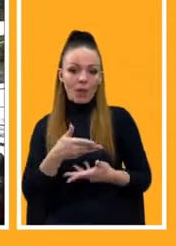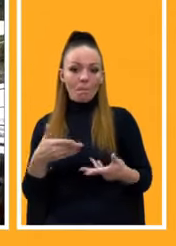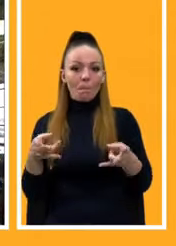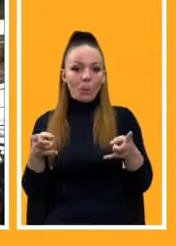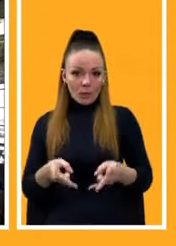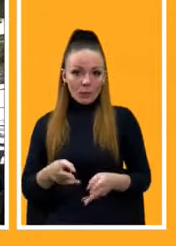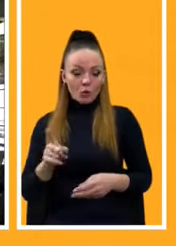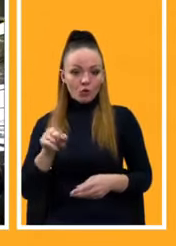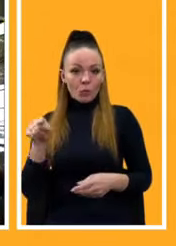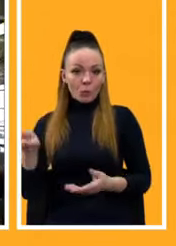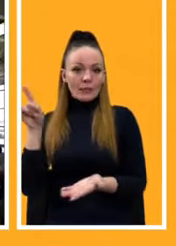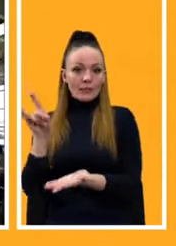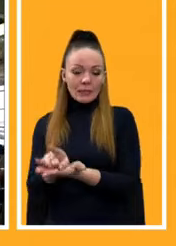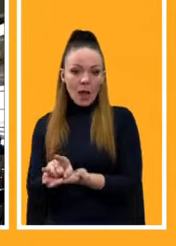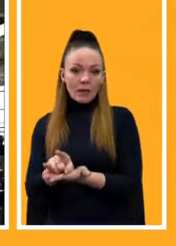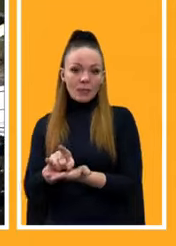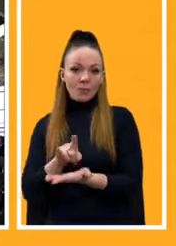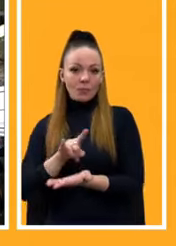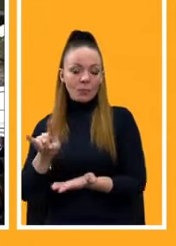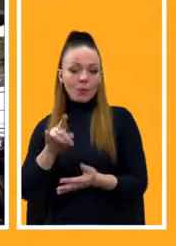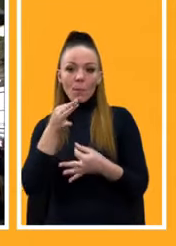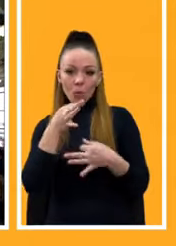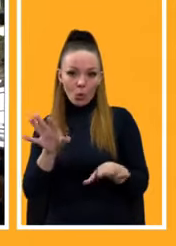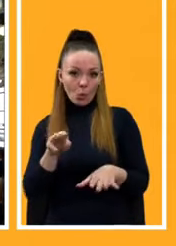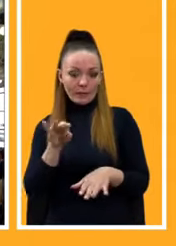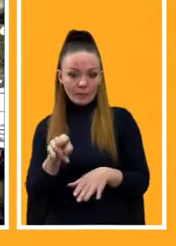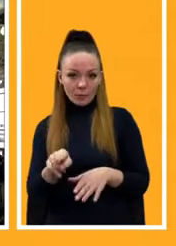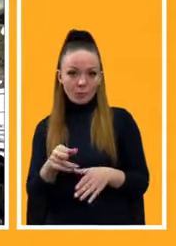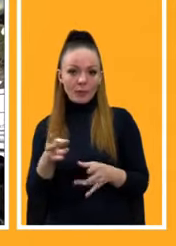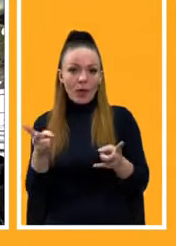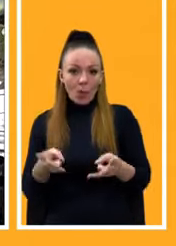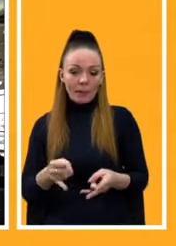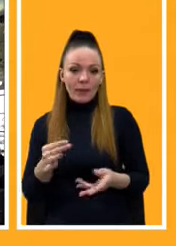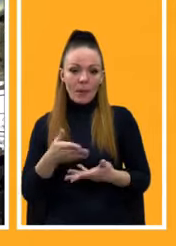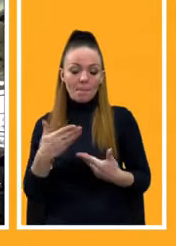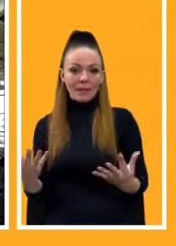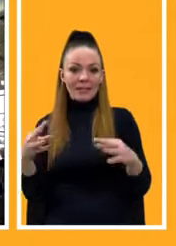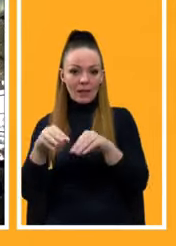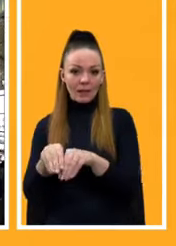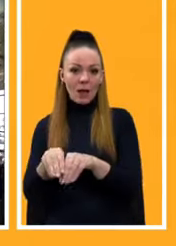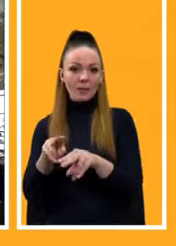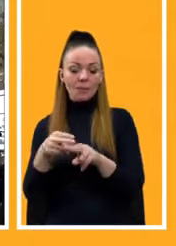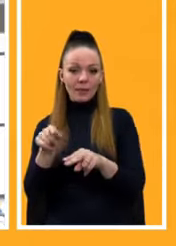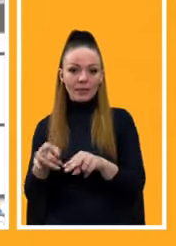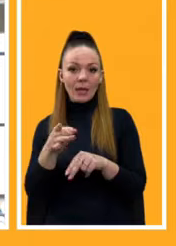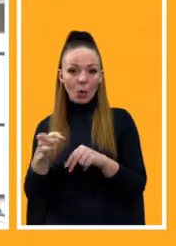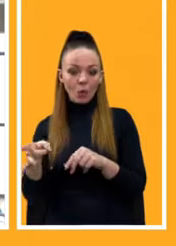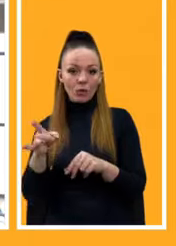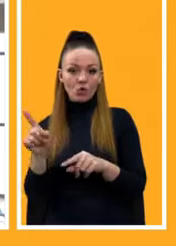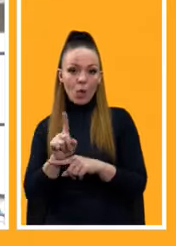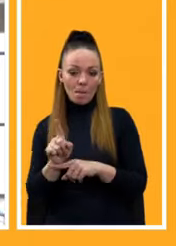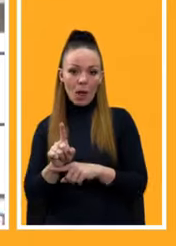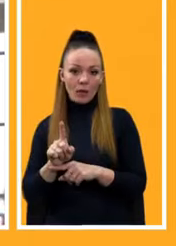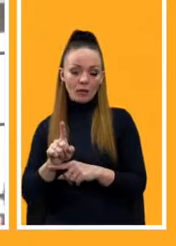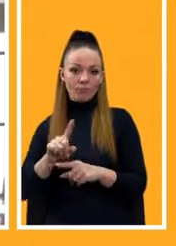туди сідали літаки будь-якого типу необхідного, і ми з'єднали цей регіон нормальним сполученням, зрештою,